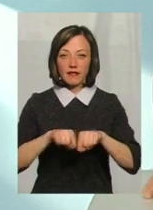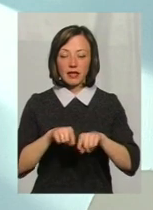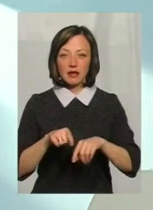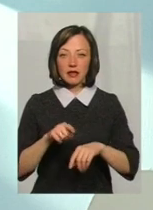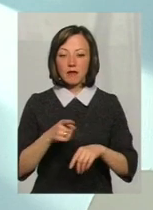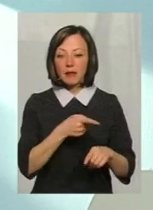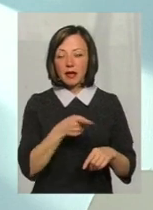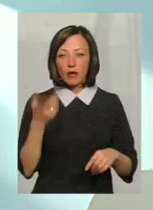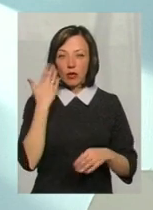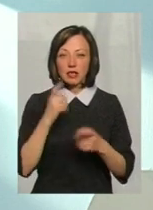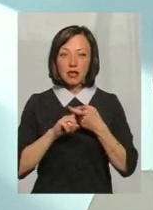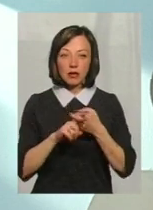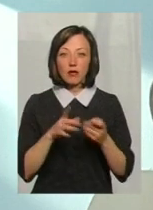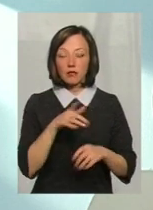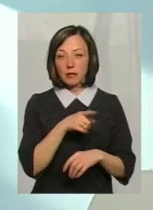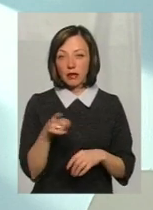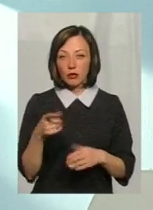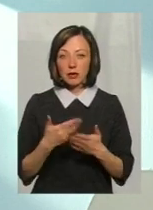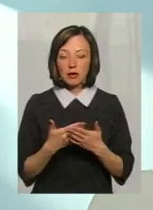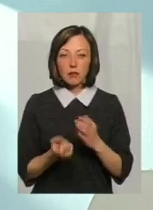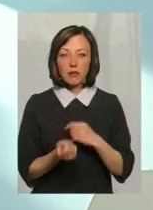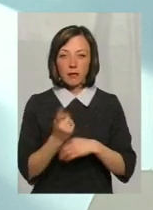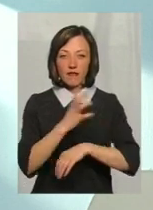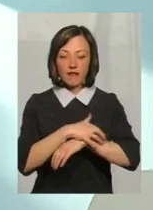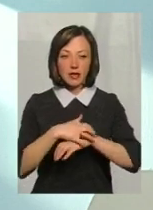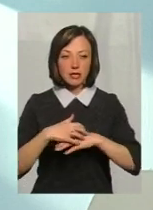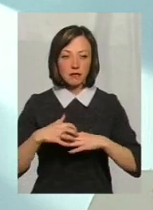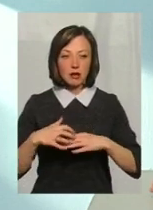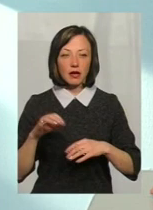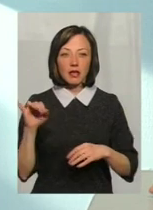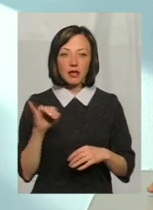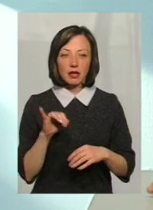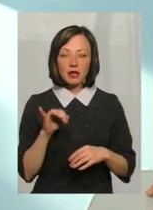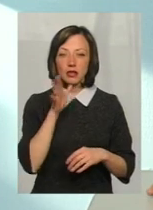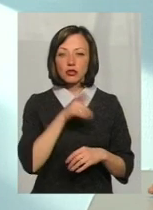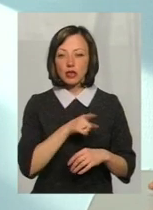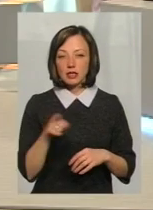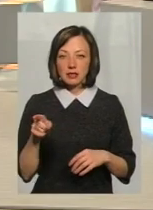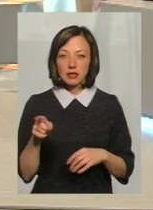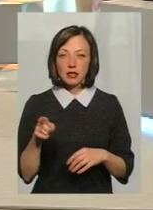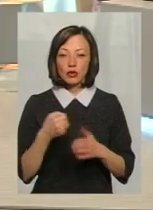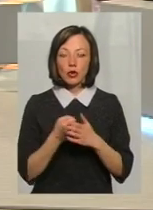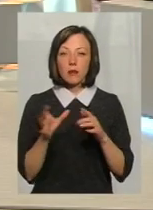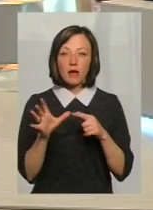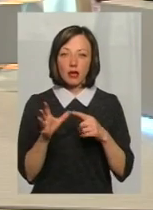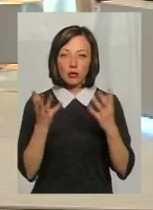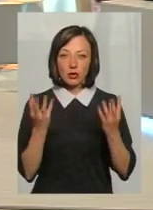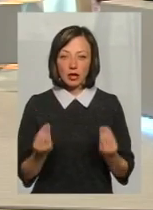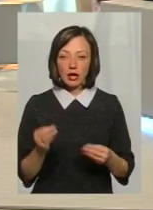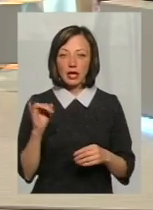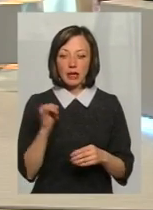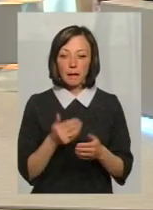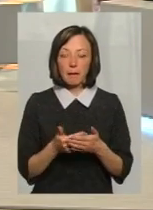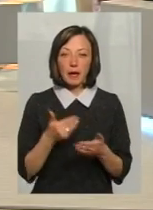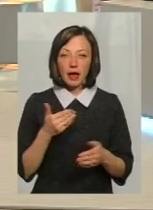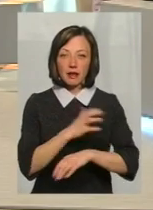той період, коли вони заразні. А коли вони заразні? Коли появляється висипка і певний час до п'ятого дня висипки, і перед